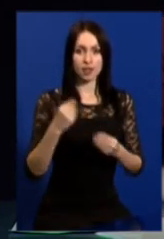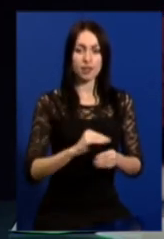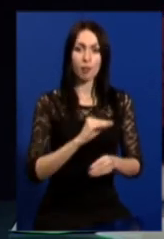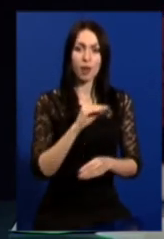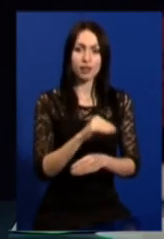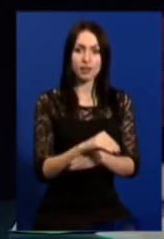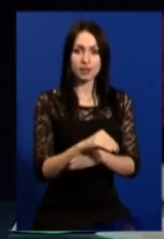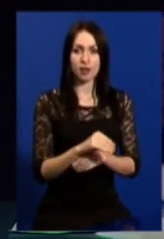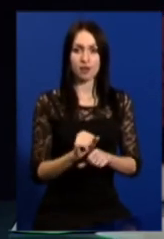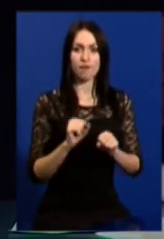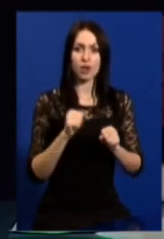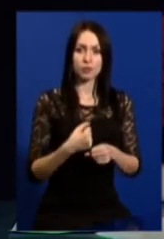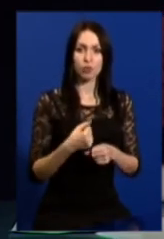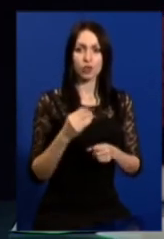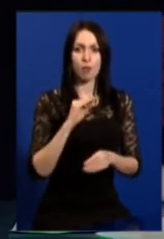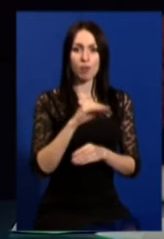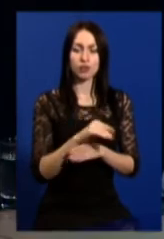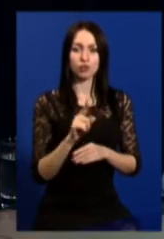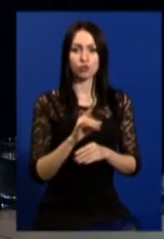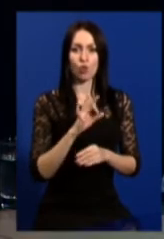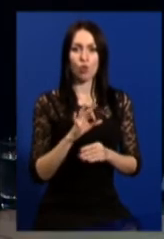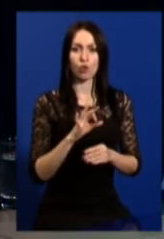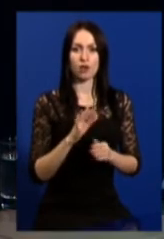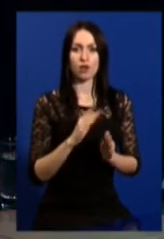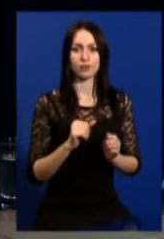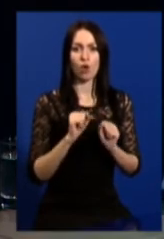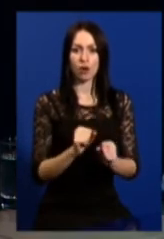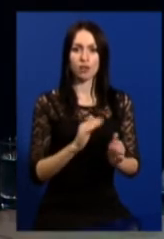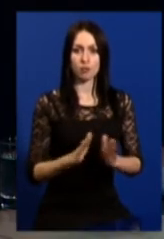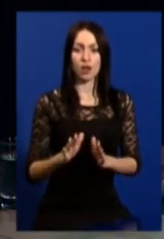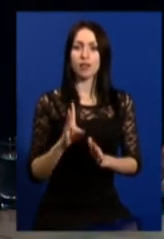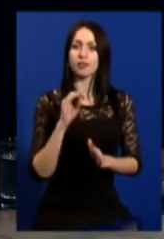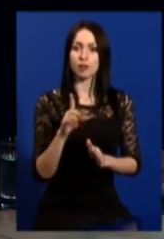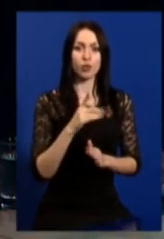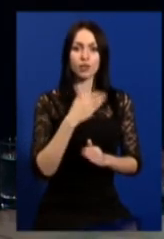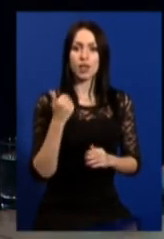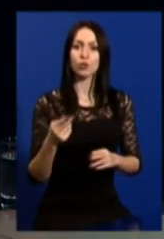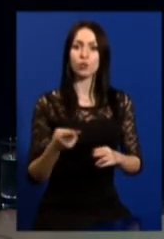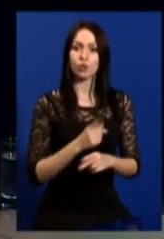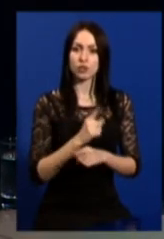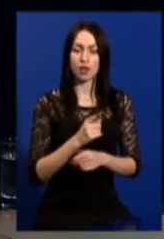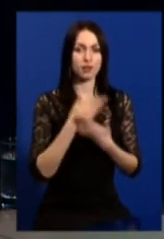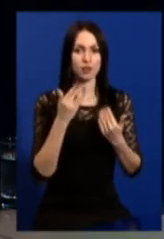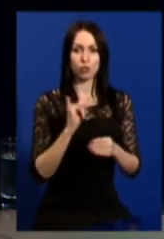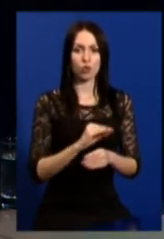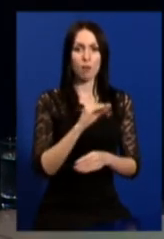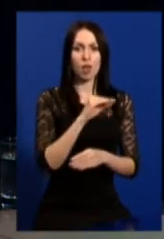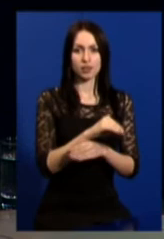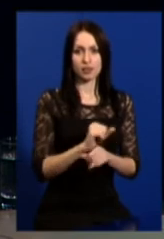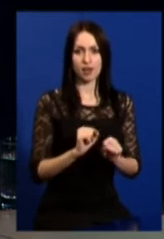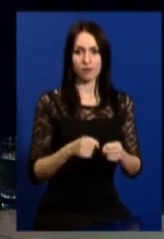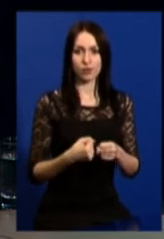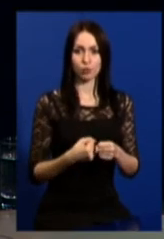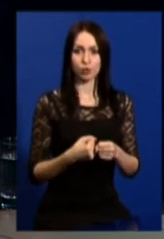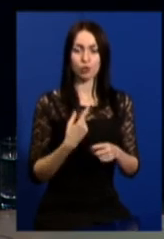повноваження щодо охорони порядку? Ні. А скільки нема обмежень, то нема додаткових повноважень.